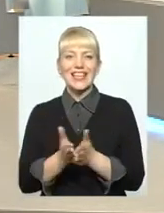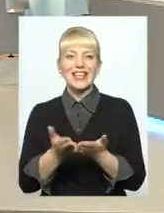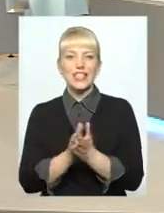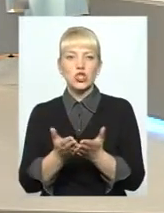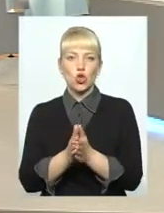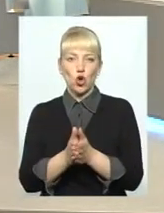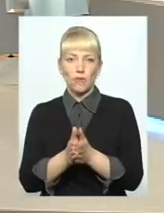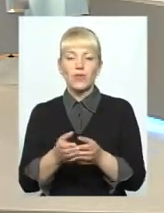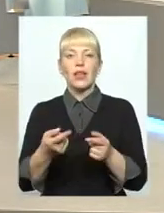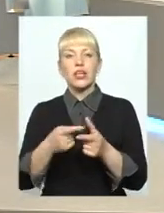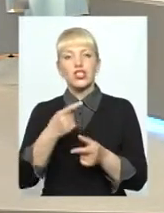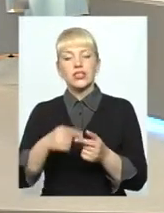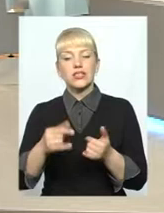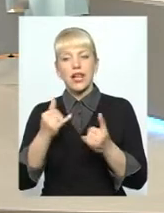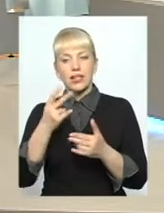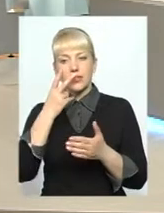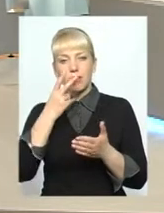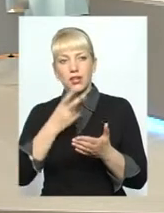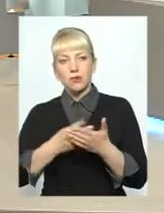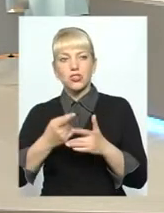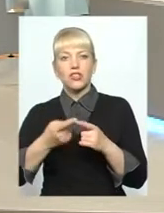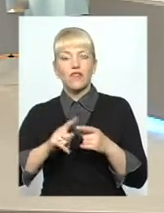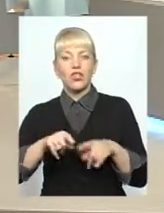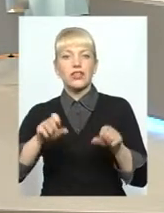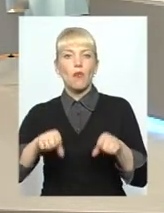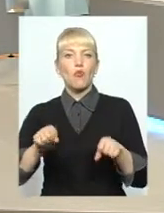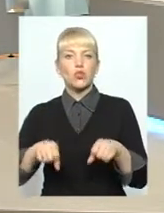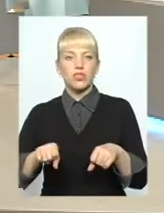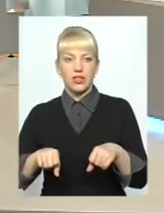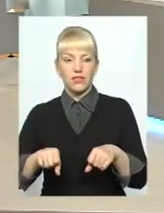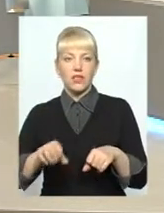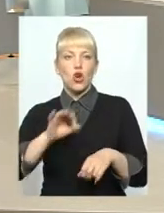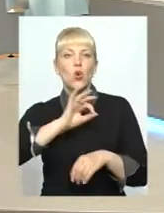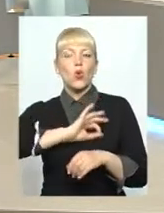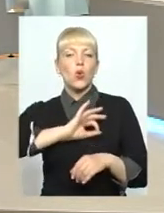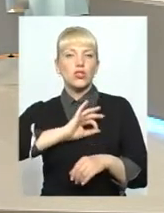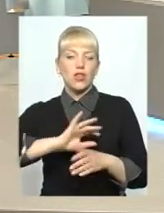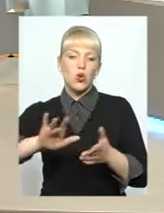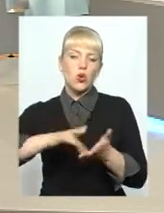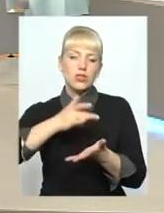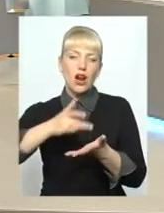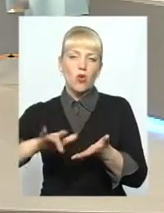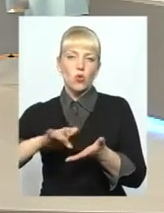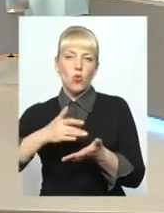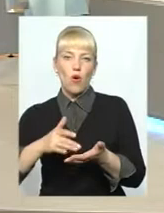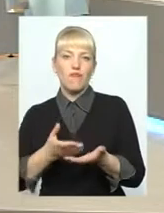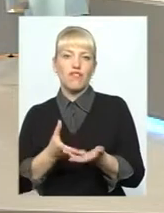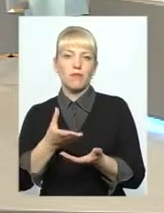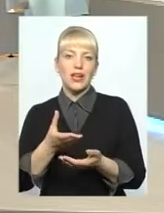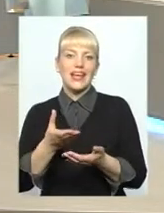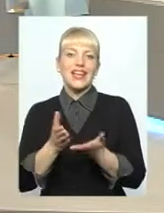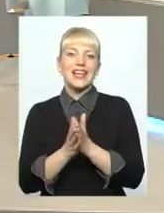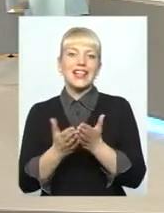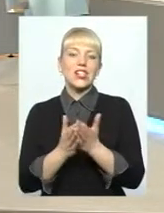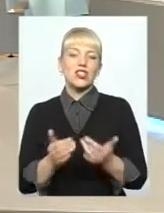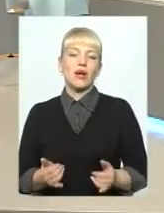зараз передбачена можливість користуватися розрахунковими книжками для оплати за